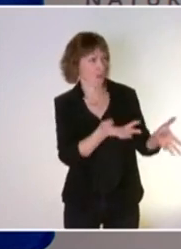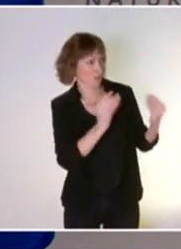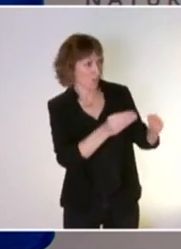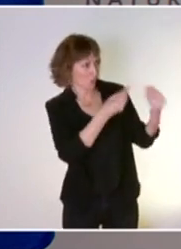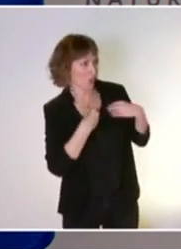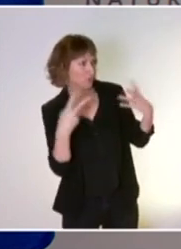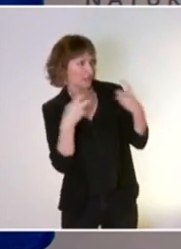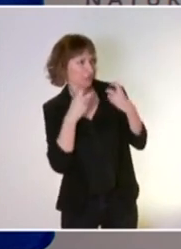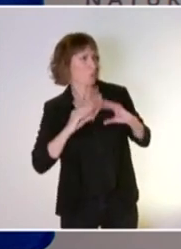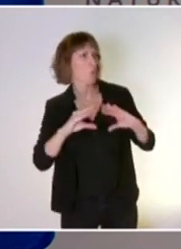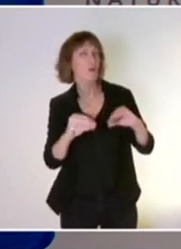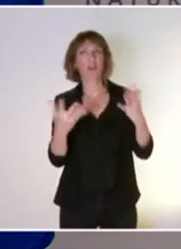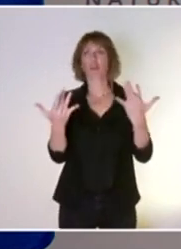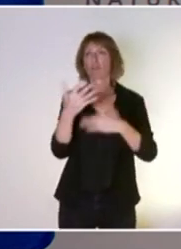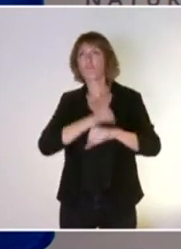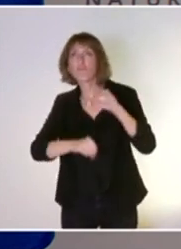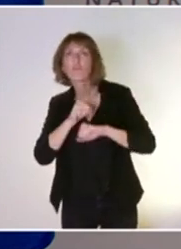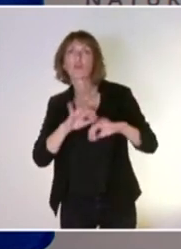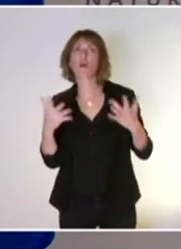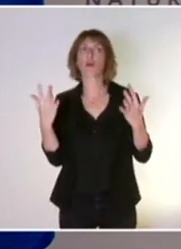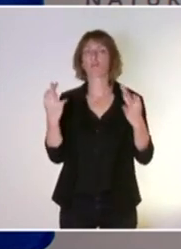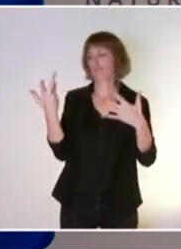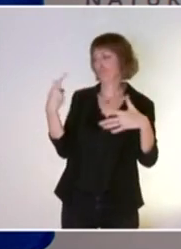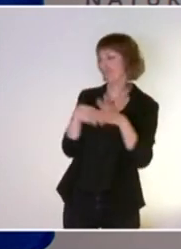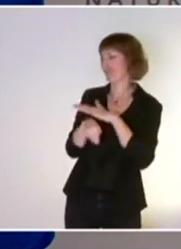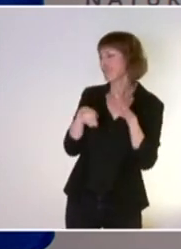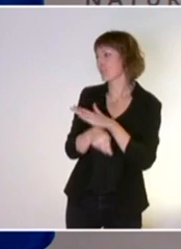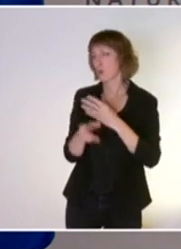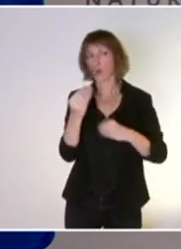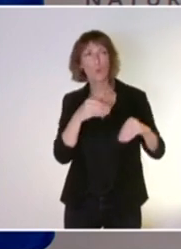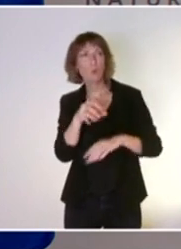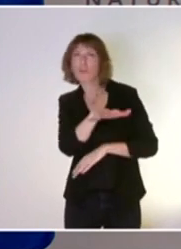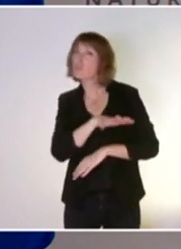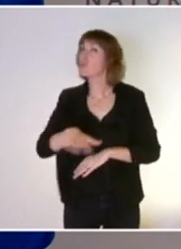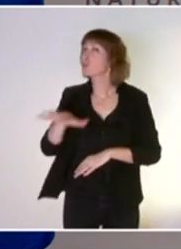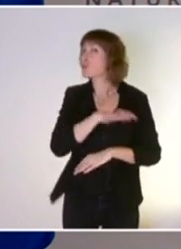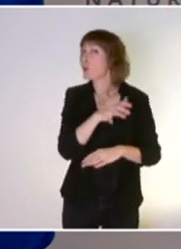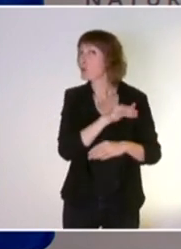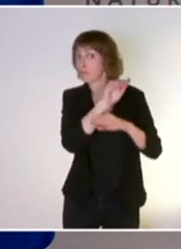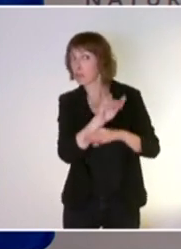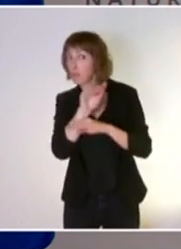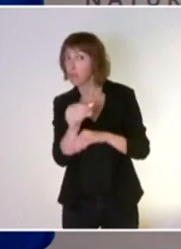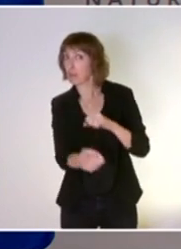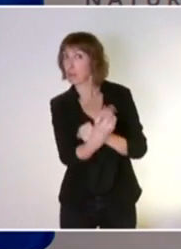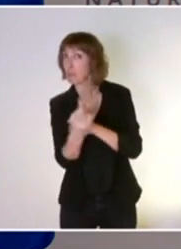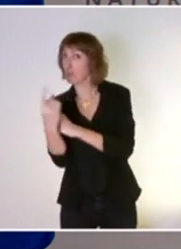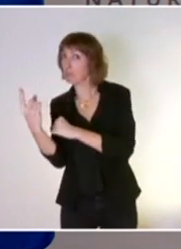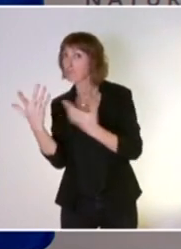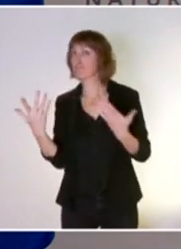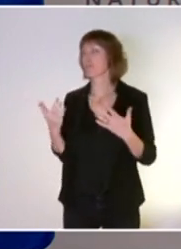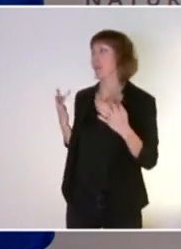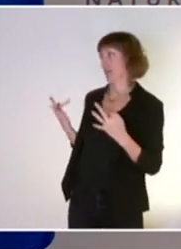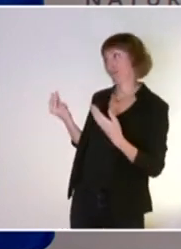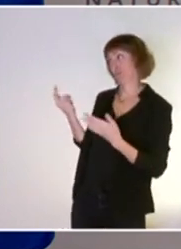concrets de ce que vous souhaiteriez mettre en place en termes soit de financement, soit de zones protégées ? Alors, en termes de